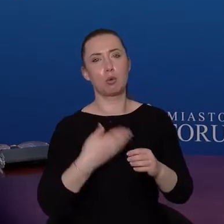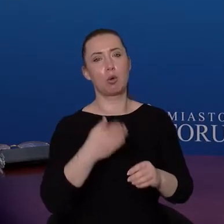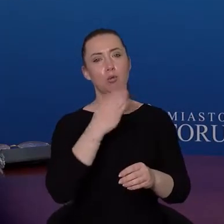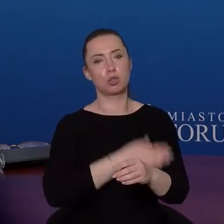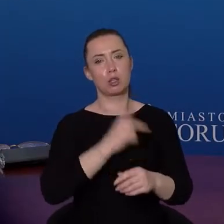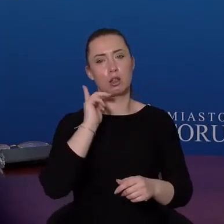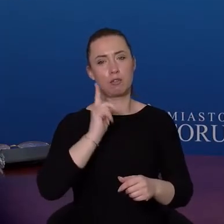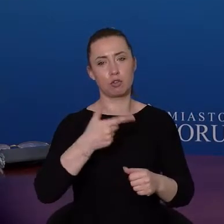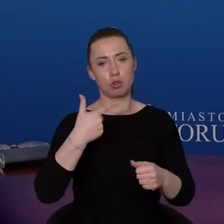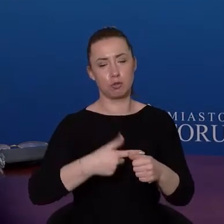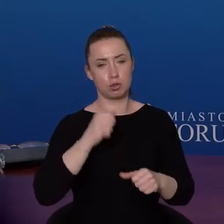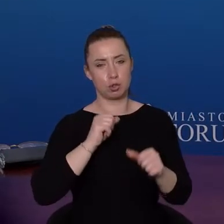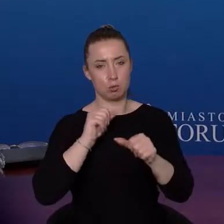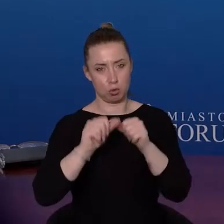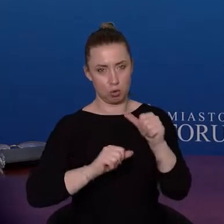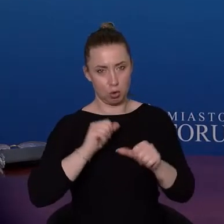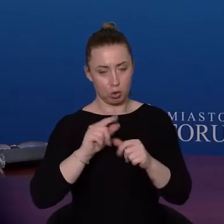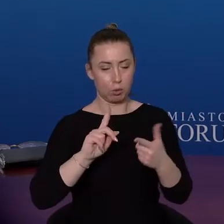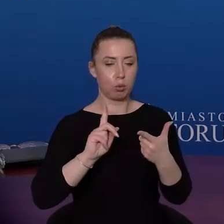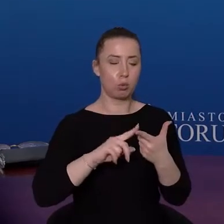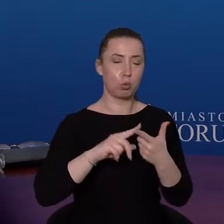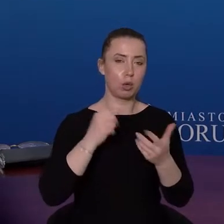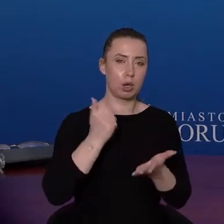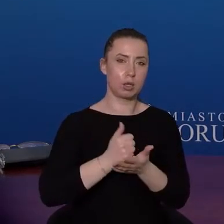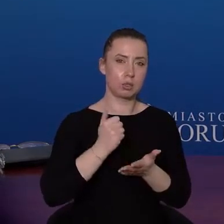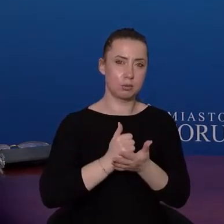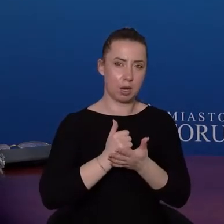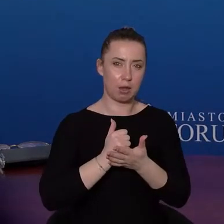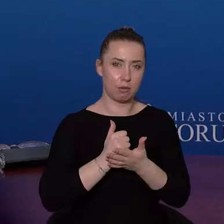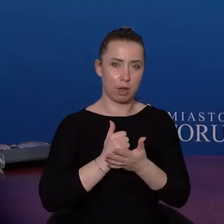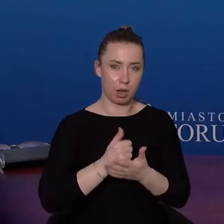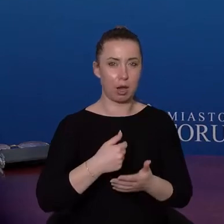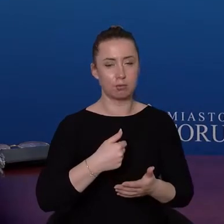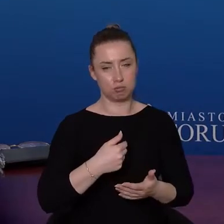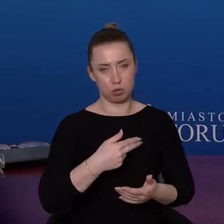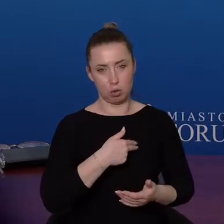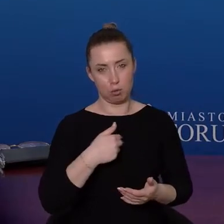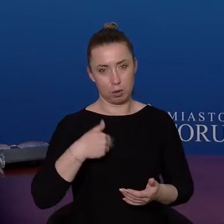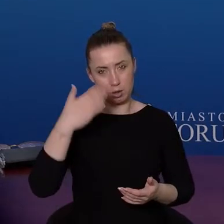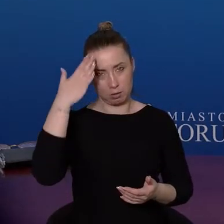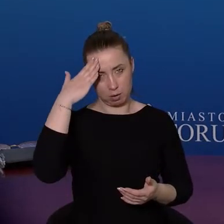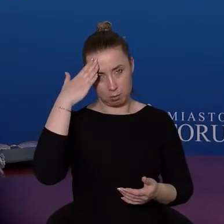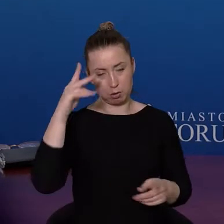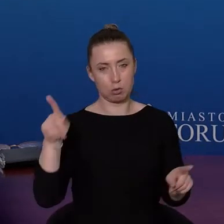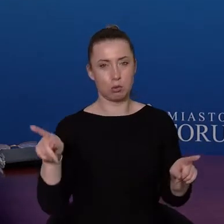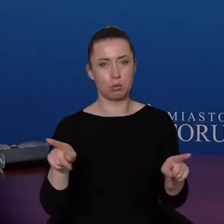Druga sprawa, która pojawia się i o której też wiemy, to są także